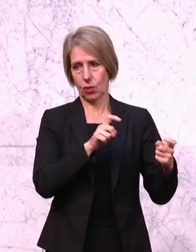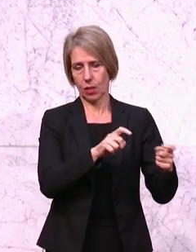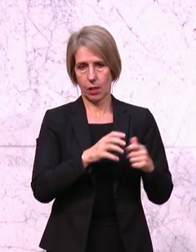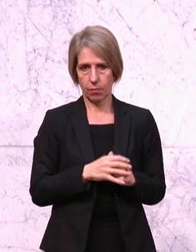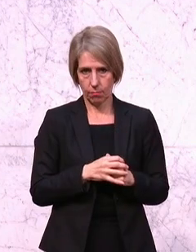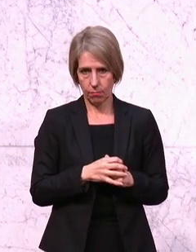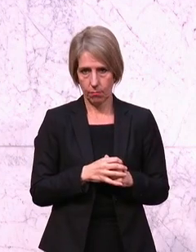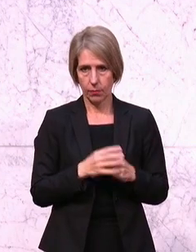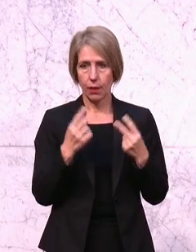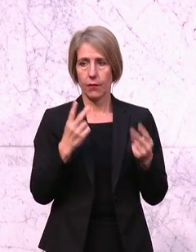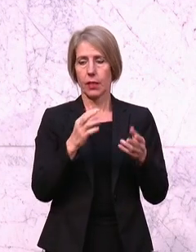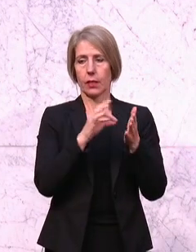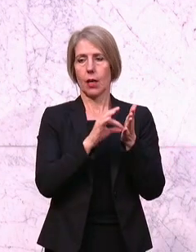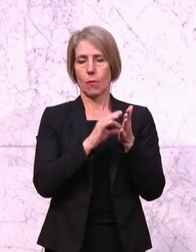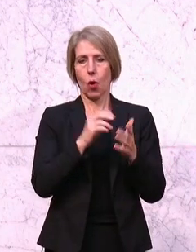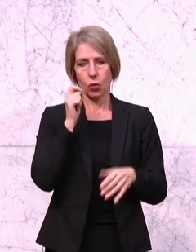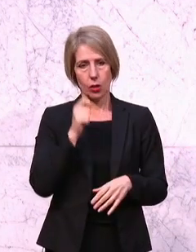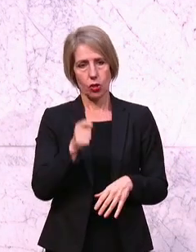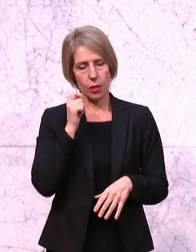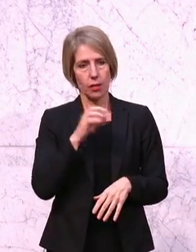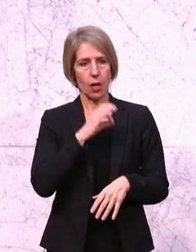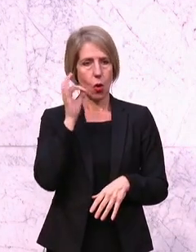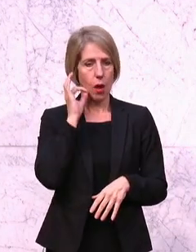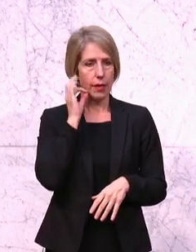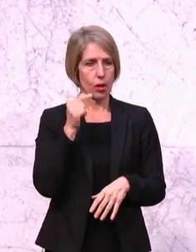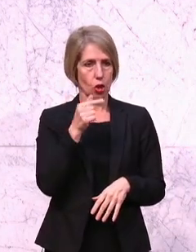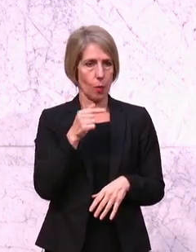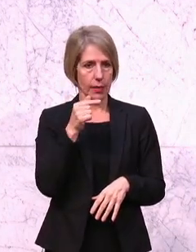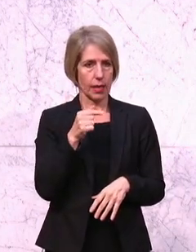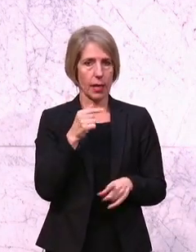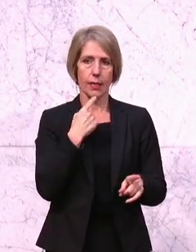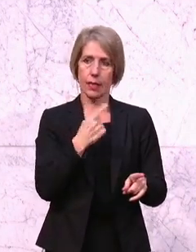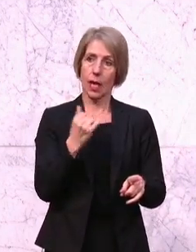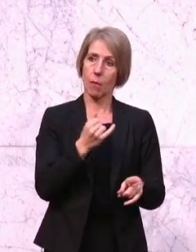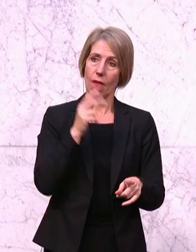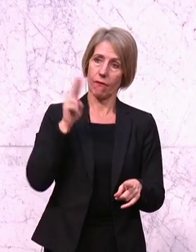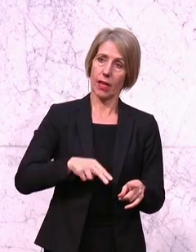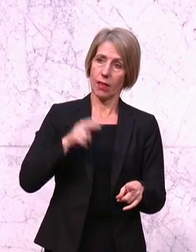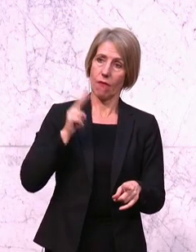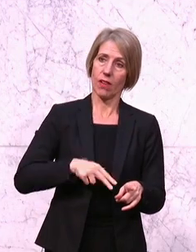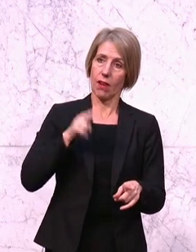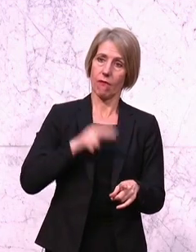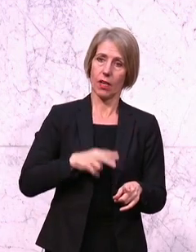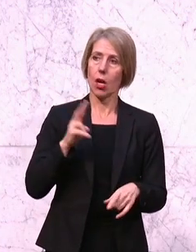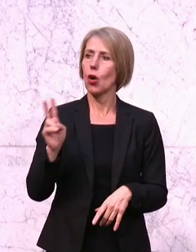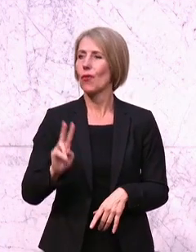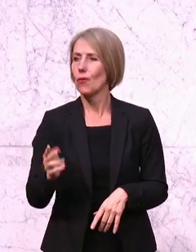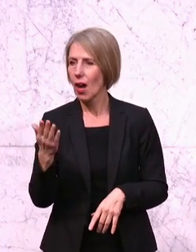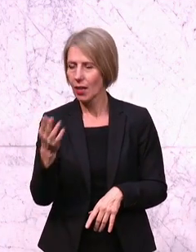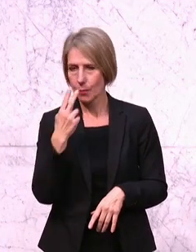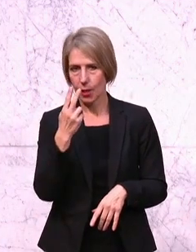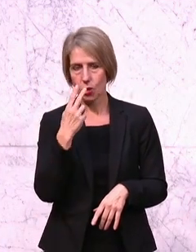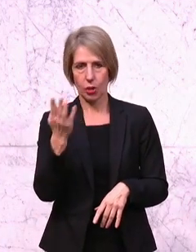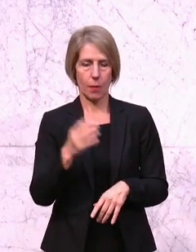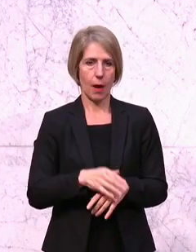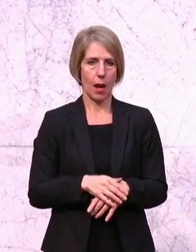Und der Punkt ist, geschätzte Kollegin Thomas-Heli, wenn wir dann immer gerne von Wien reden, rennen Sie doch einmal von Vorarlberg. Rennen Sie doch einmal von den